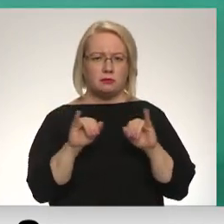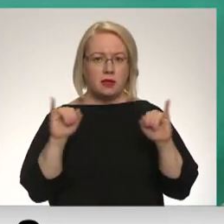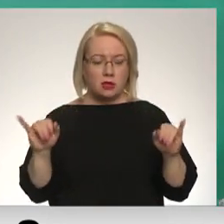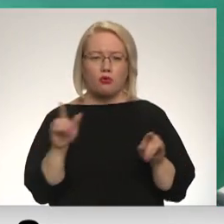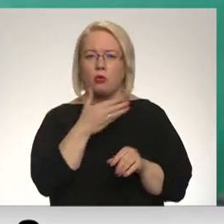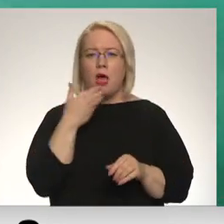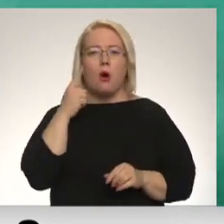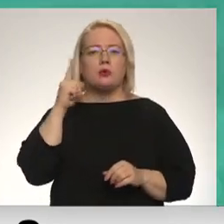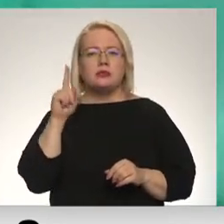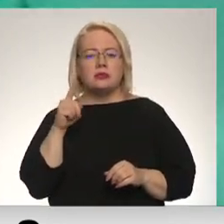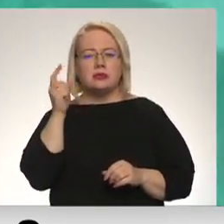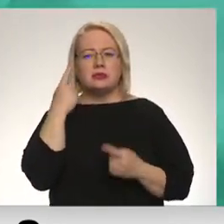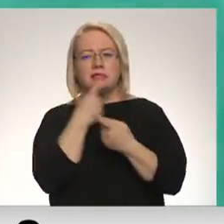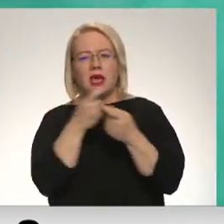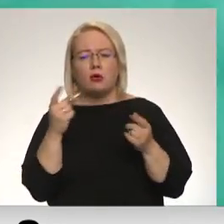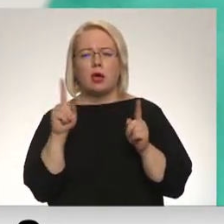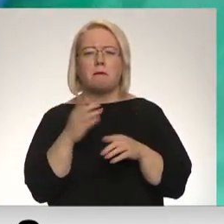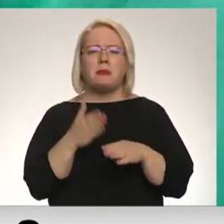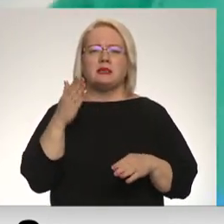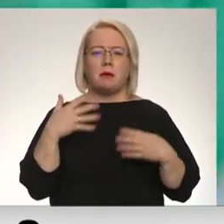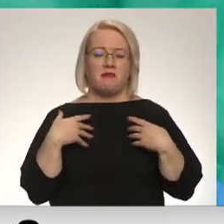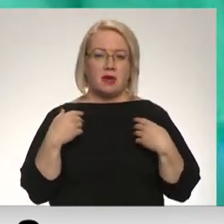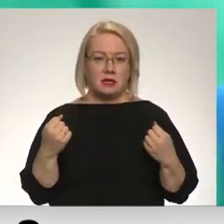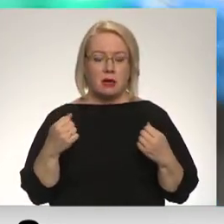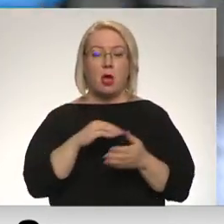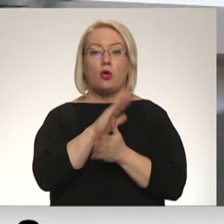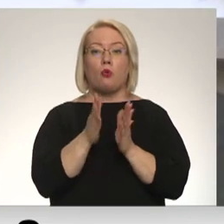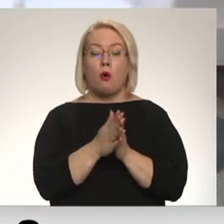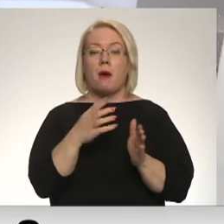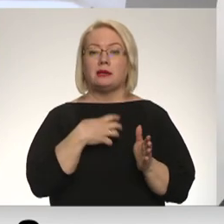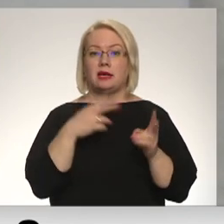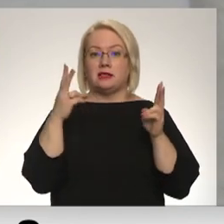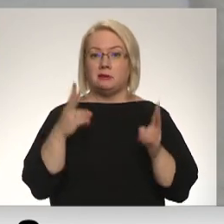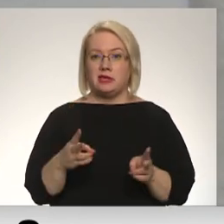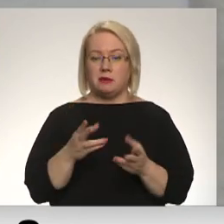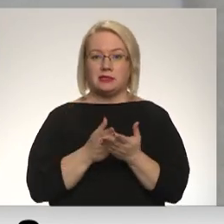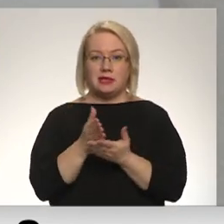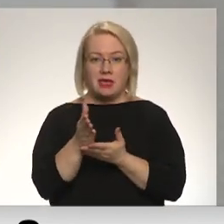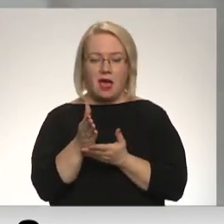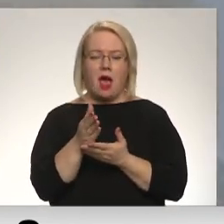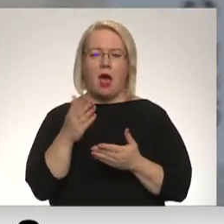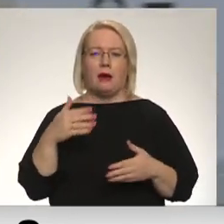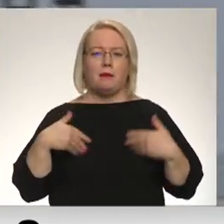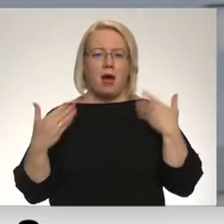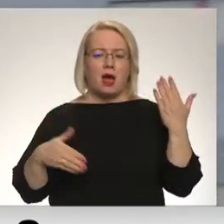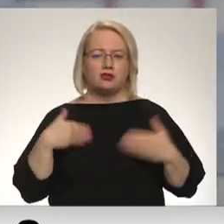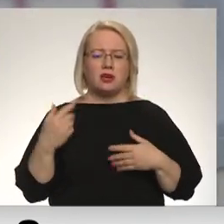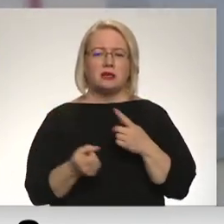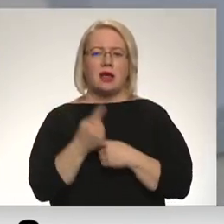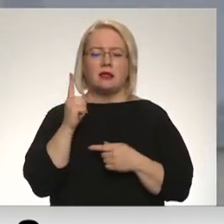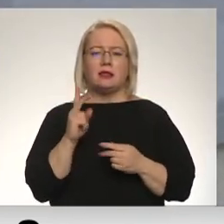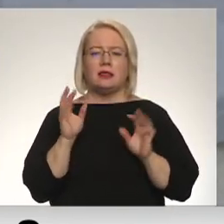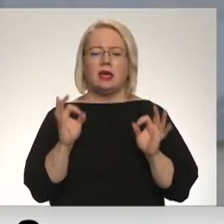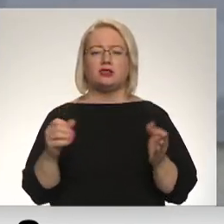ziņu par to, ka tie būtu bīstamāki veselībai. Tomēr kopumā saslimstības ziņā bažas raisa atsevišķās Eiropas valstīs fiksētā